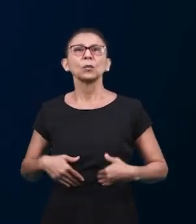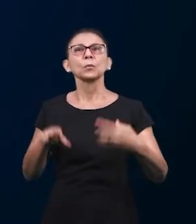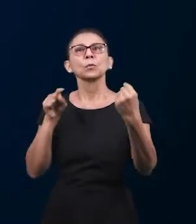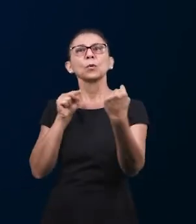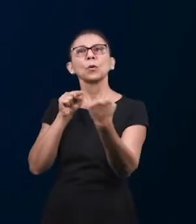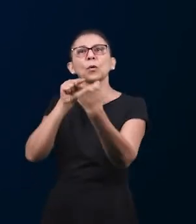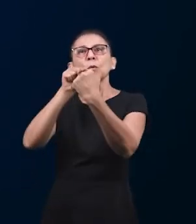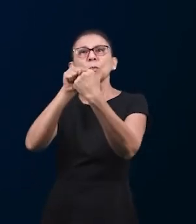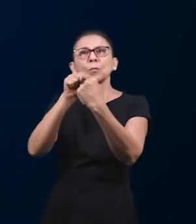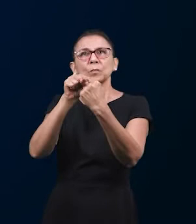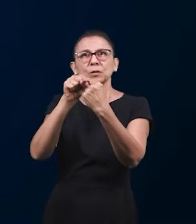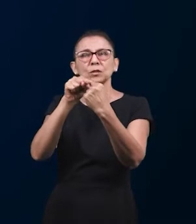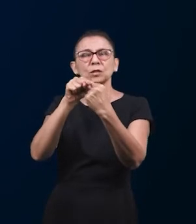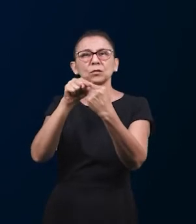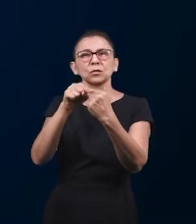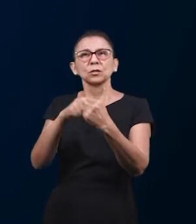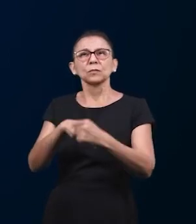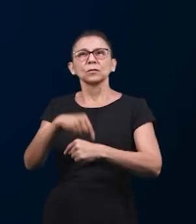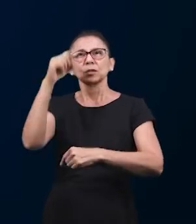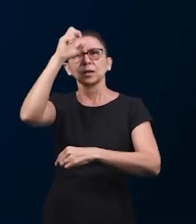углубляться в Слово Божие